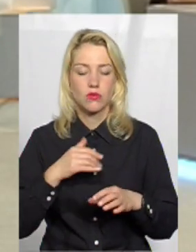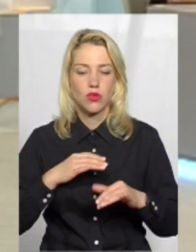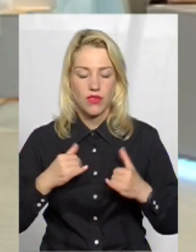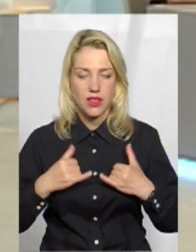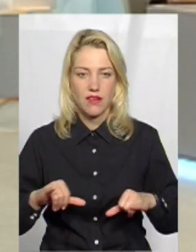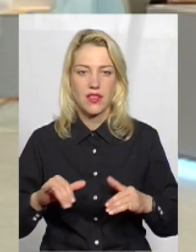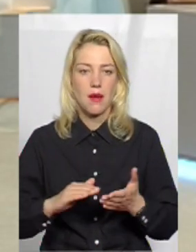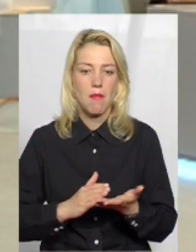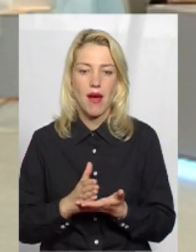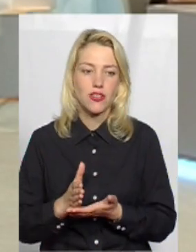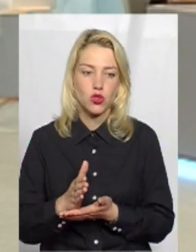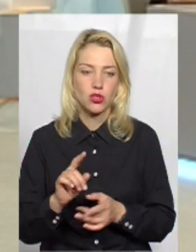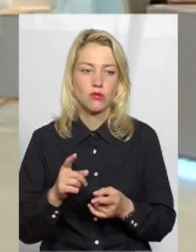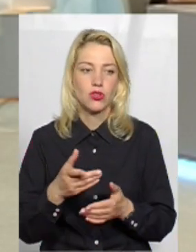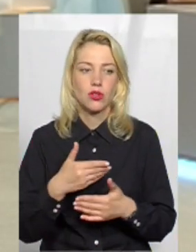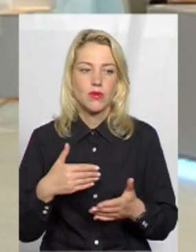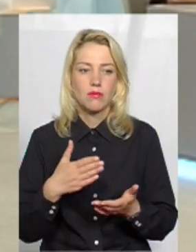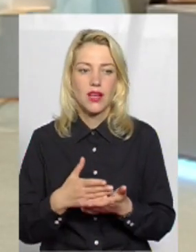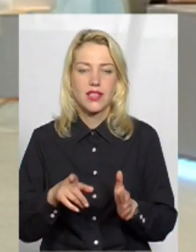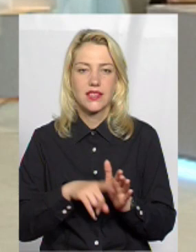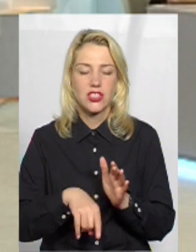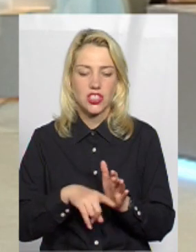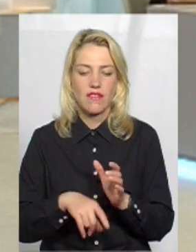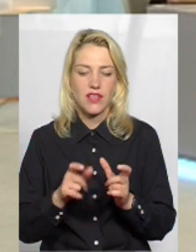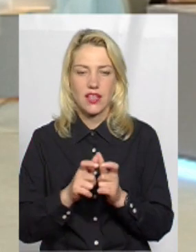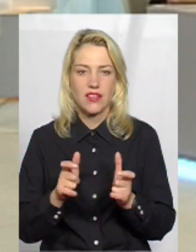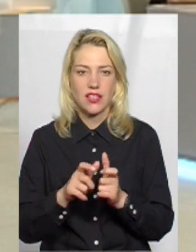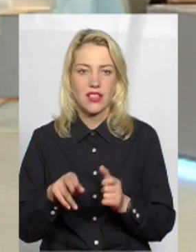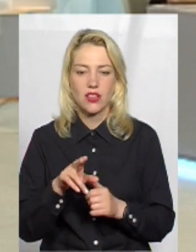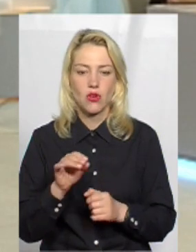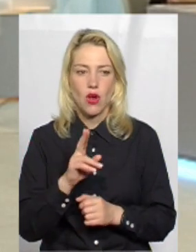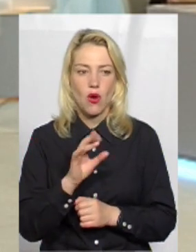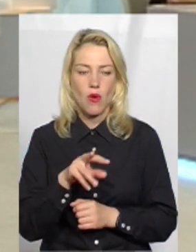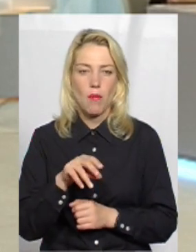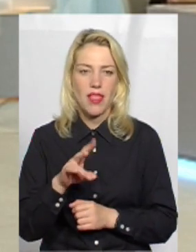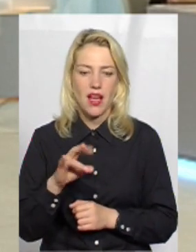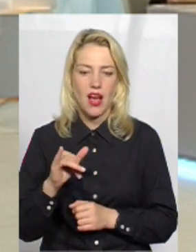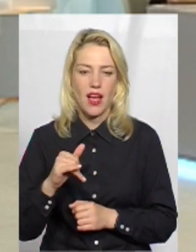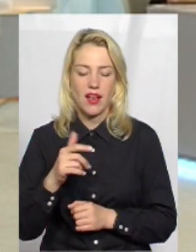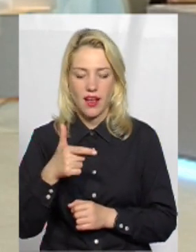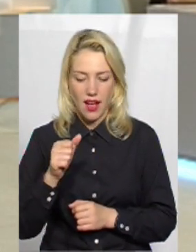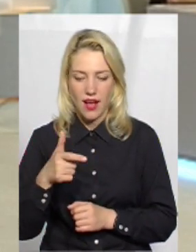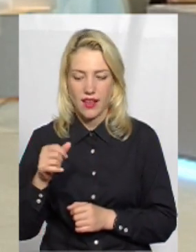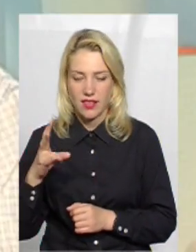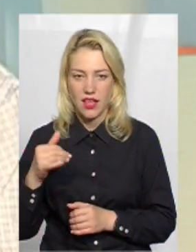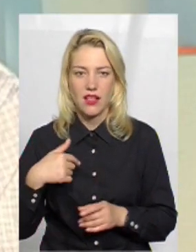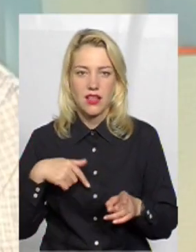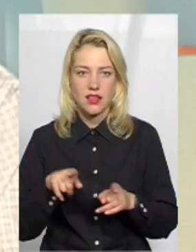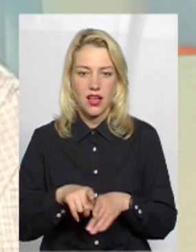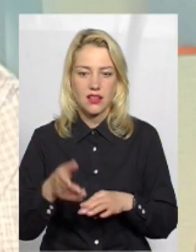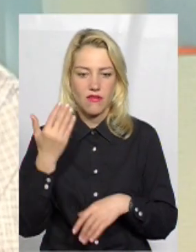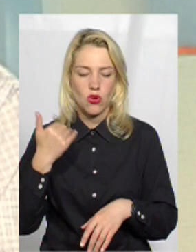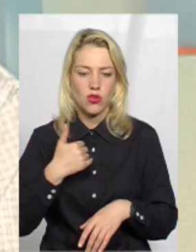дивний маршрут, тому що ми мали дешеві квитки до Копенгагена, потім подумали, ми ж так давно хотіли в Італію, в Рим, і